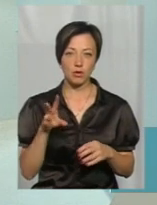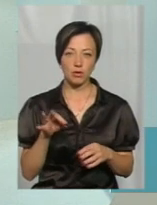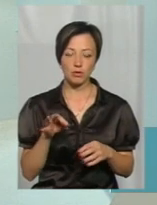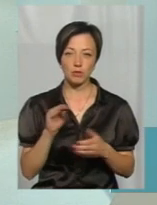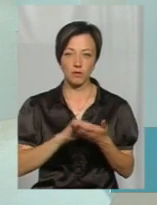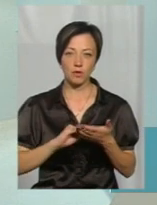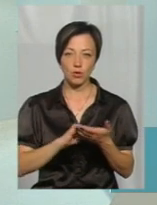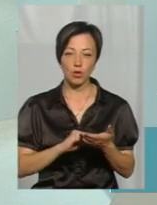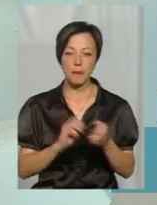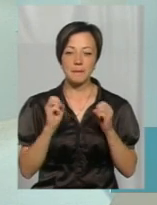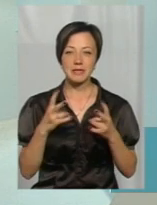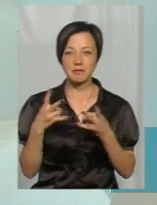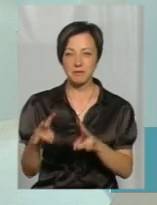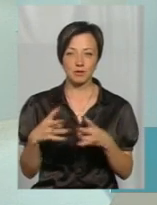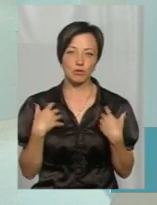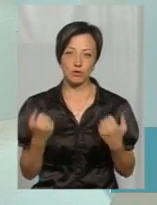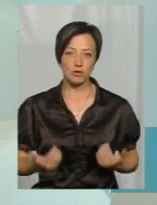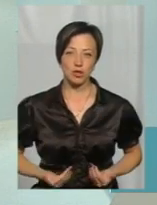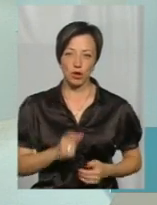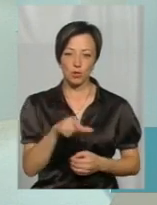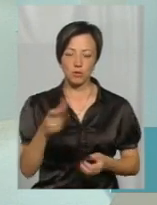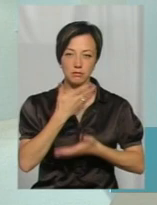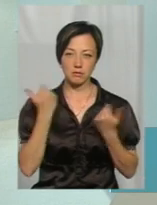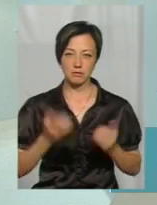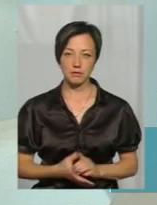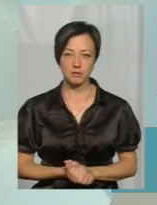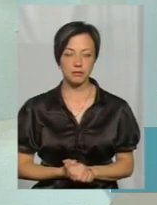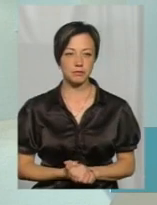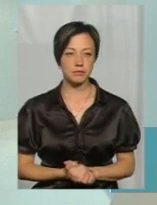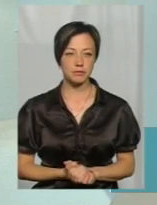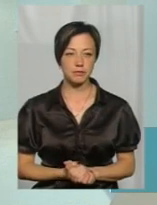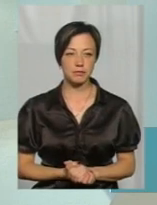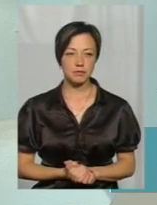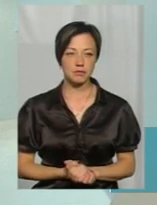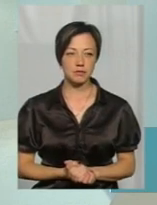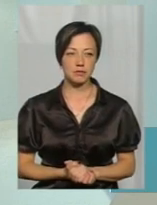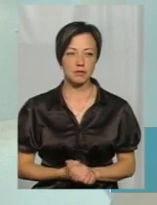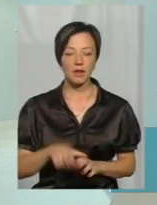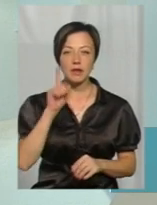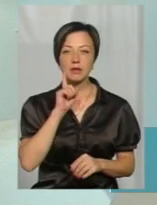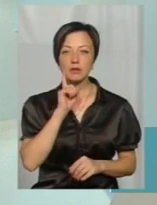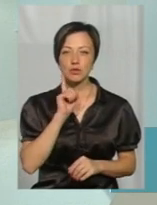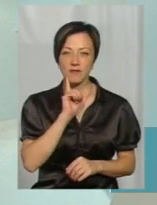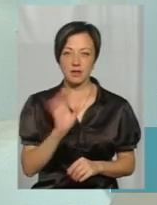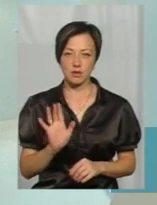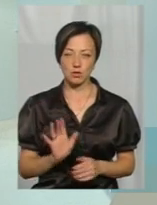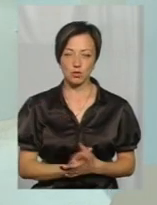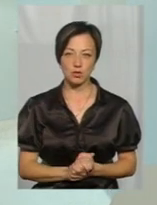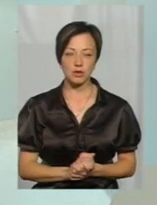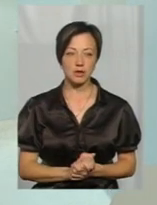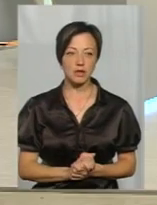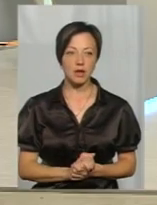ще раз повторюю, що небезпеки ні для здоров'я, ні для життя людей, тим більше вони не становлять. Просто така тимчасова незручність. От і все.